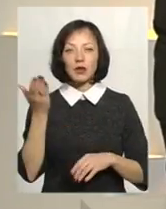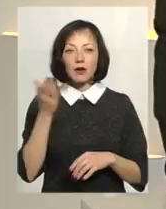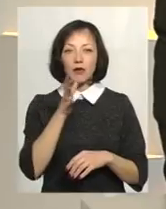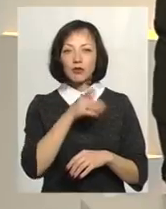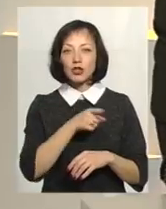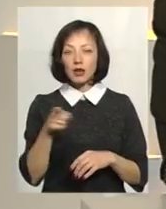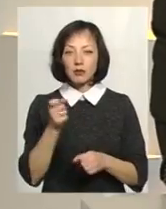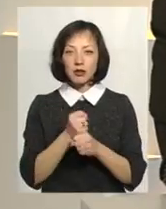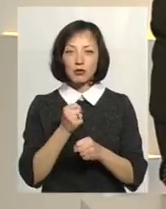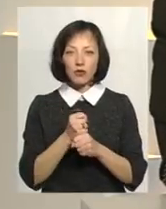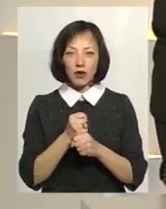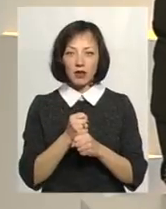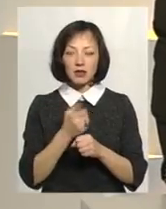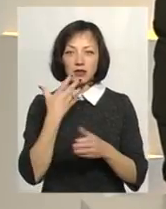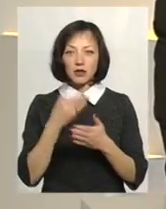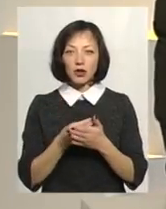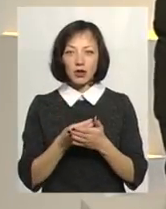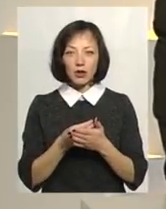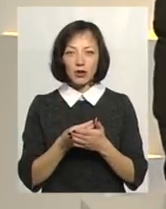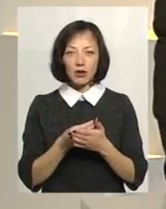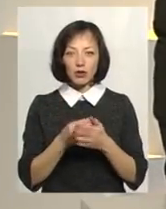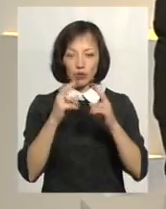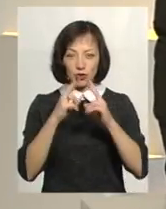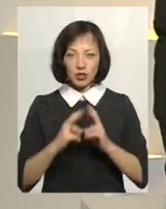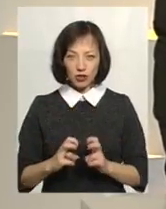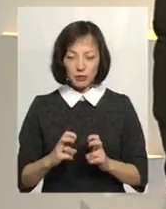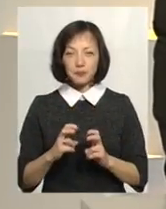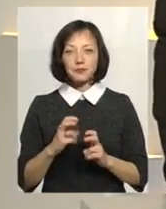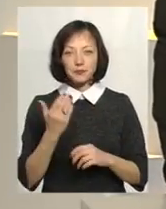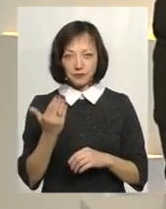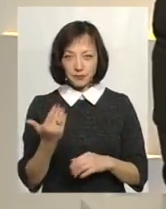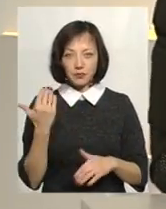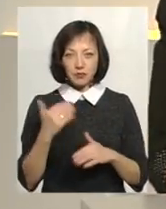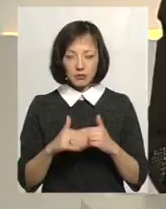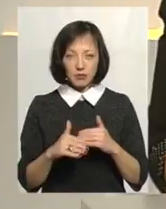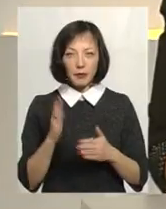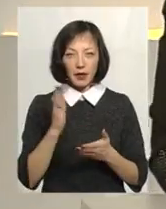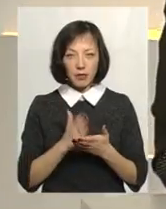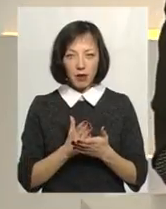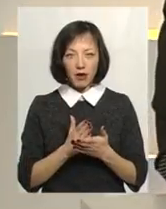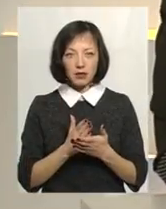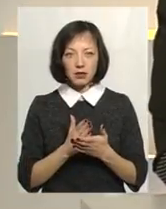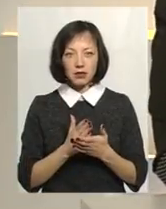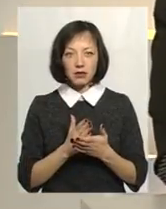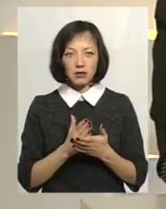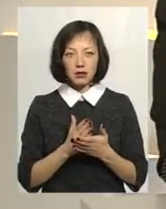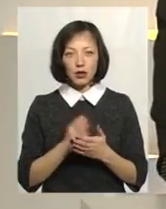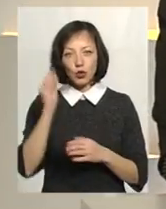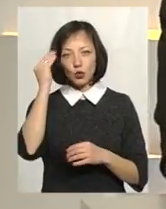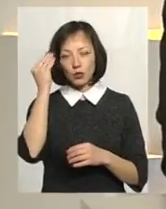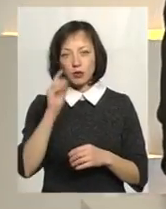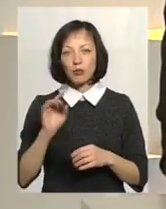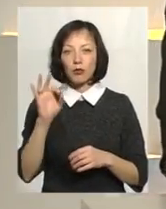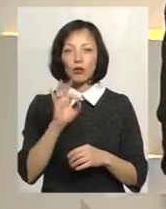ви працювали над своєю роботою дослідницькою, ви вже маєте такі собі думки,